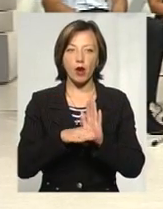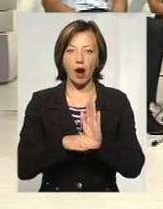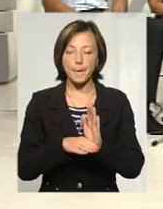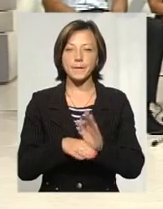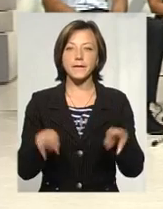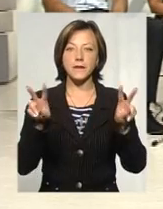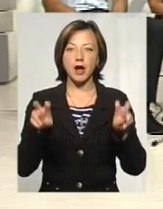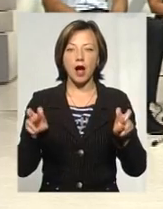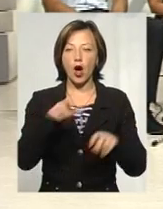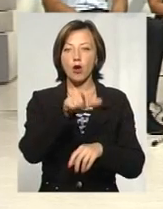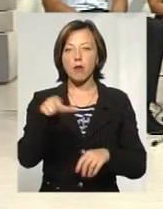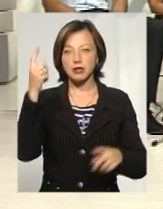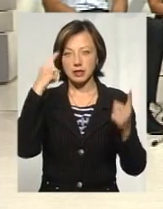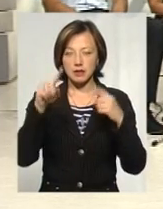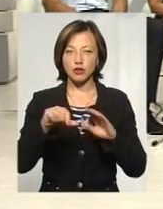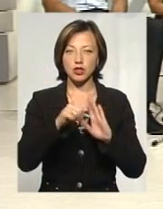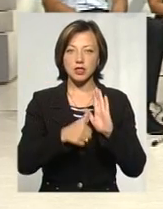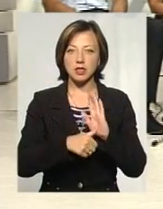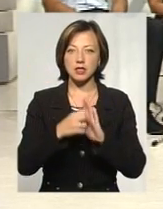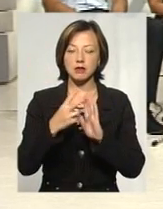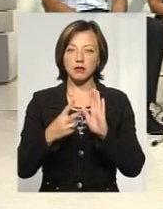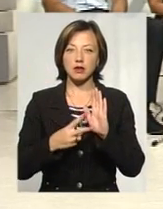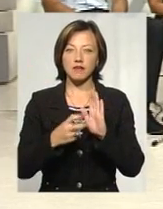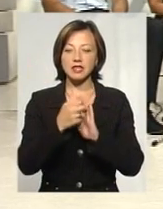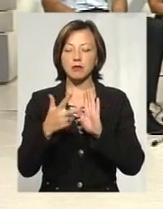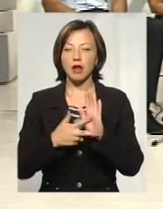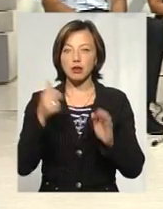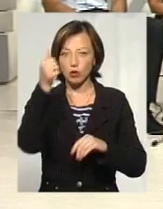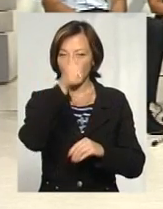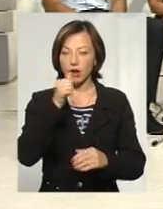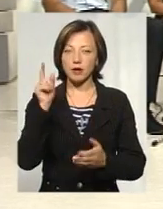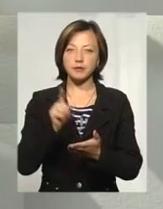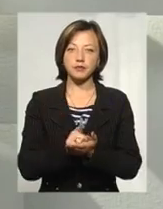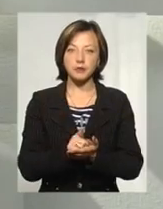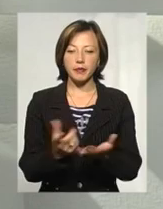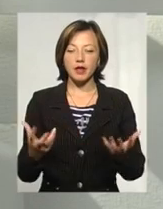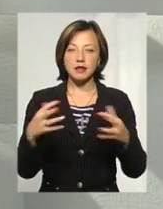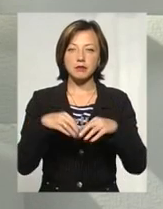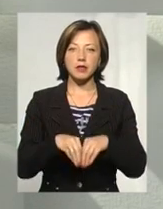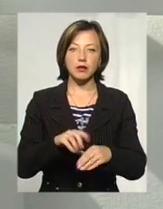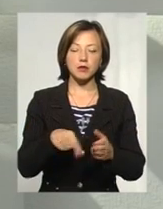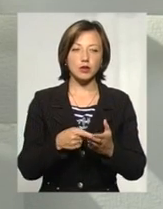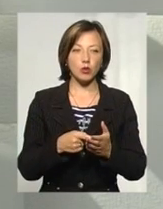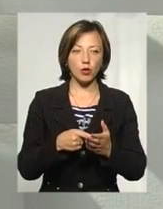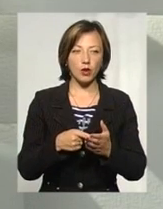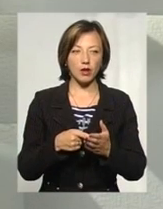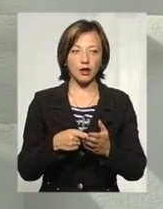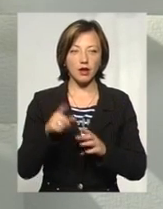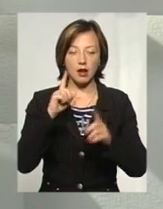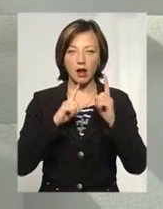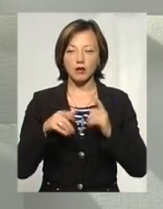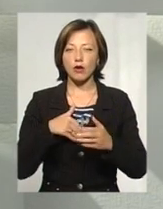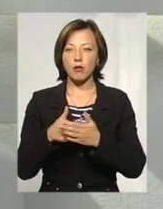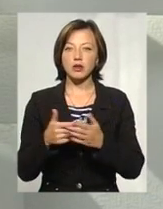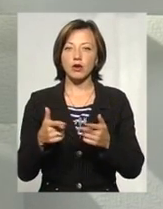громадської ініціативи на 16-18 роки взагалі покликана на спільну міської ради та громадських організацій